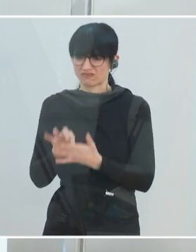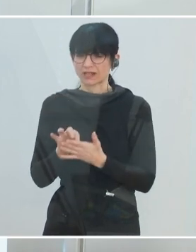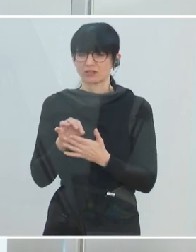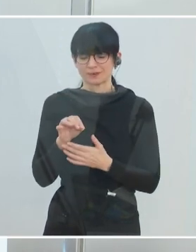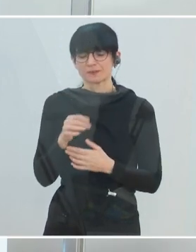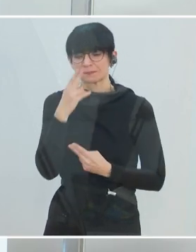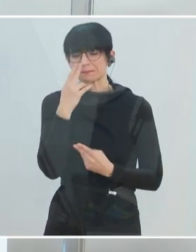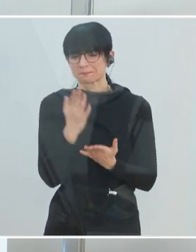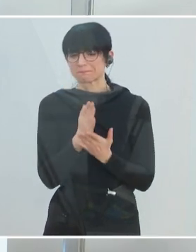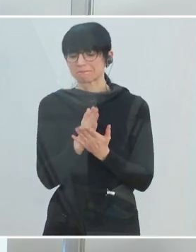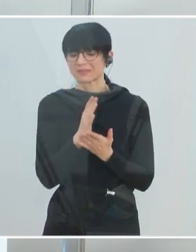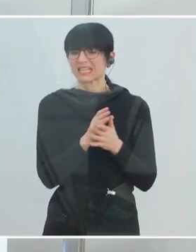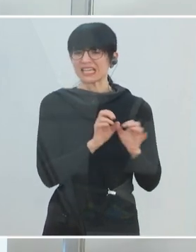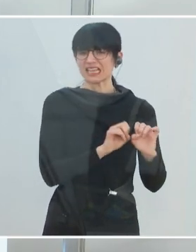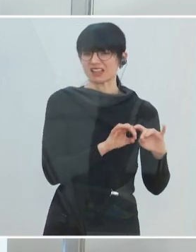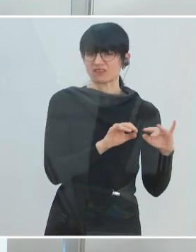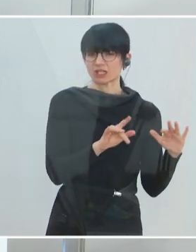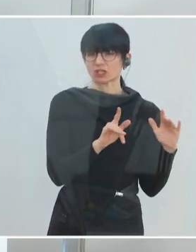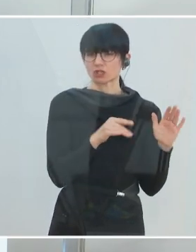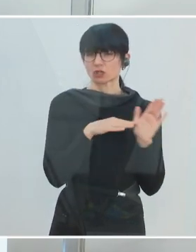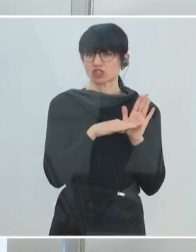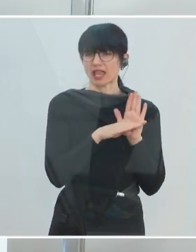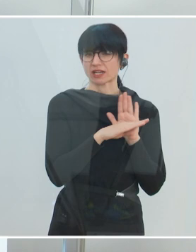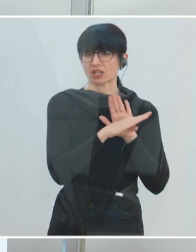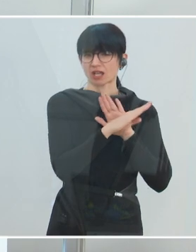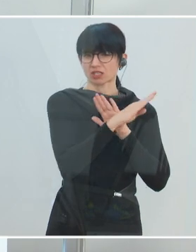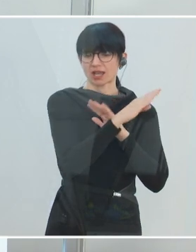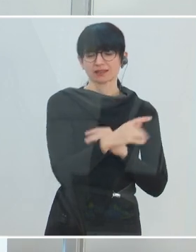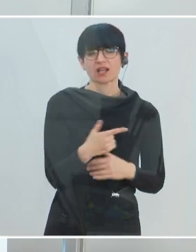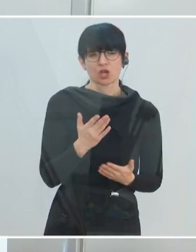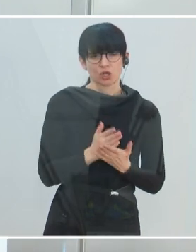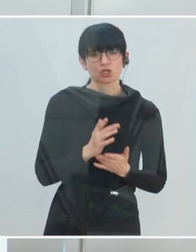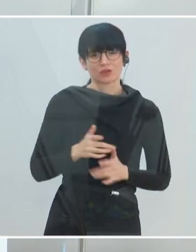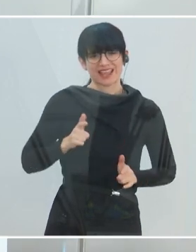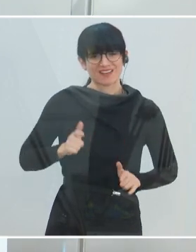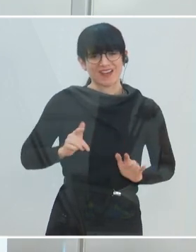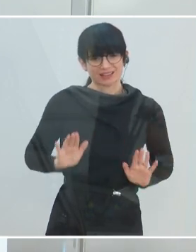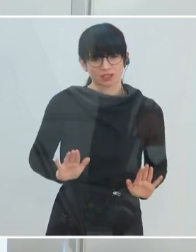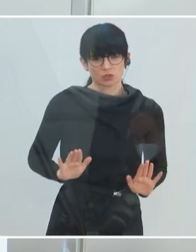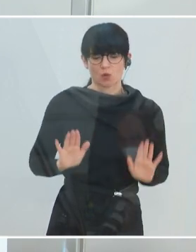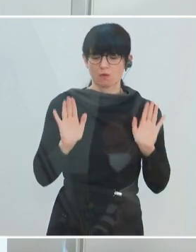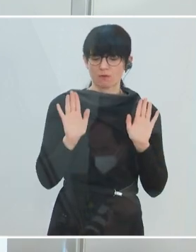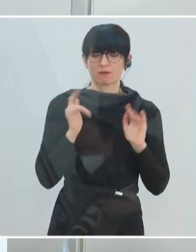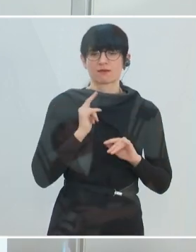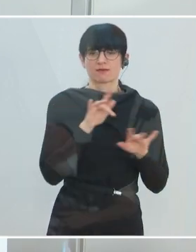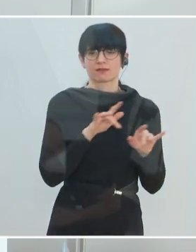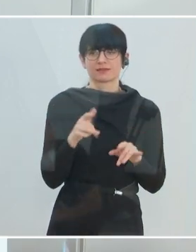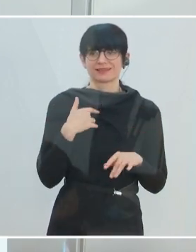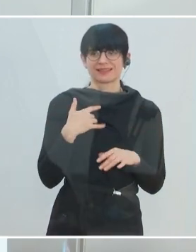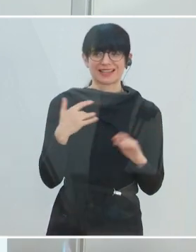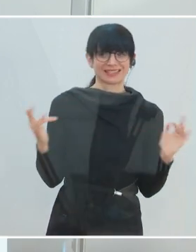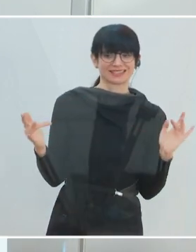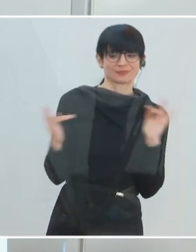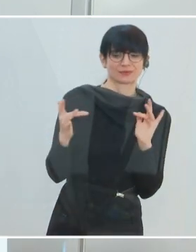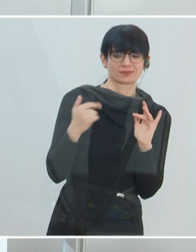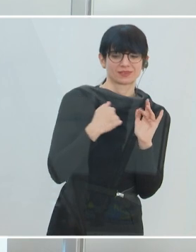Wachstum der Infektionszahlen sich niederschlägt. Das war zu erwarten. Wir halten demgegenüber eine Fünf-Punkte-Strategie.